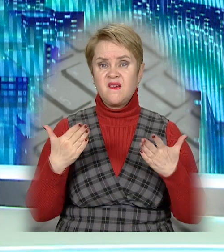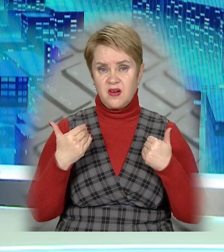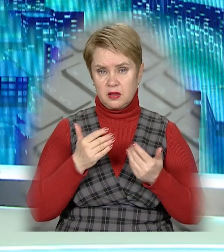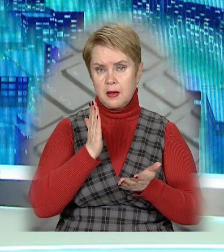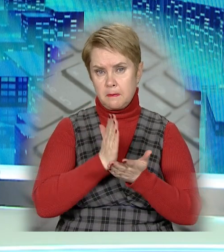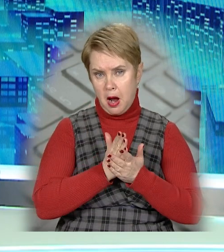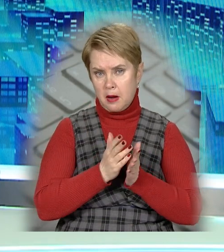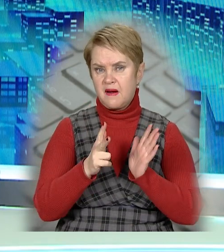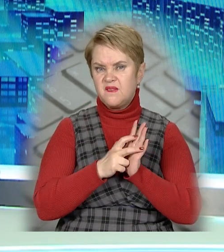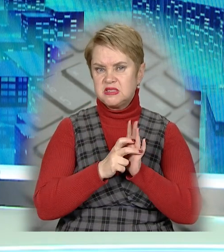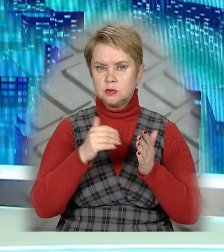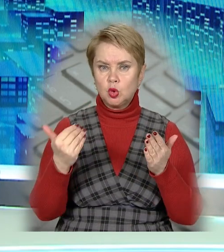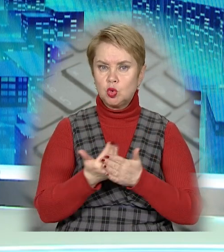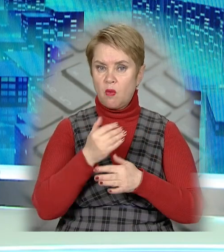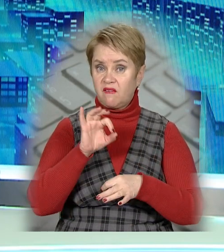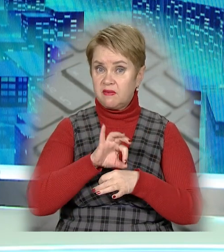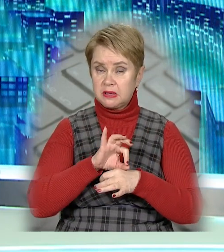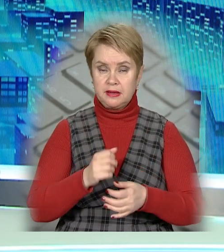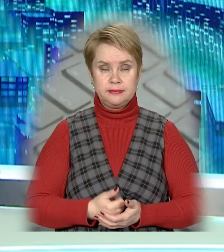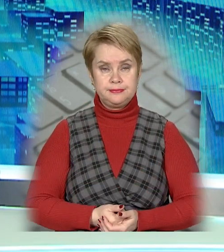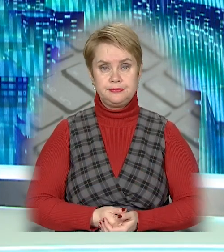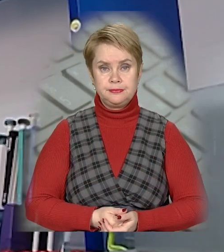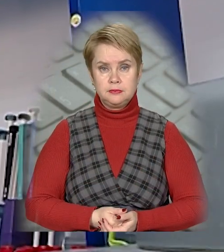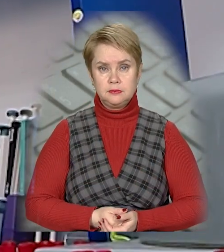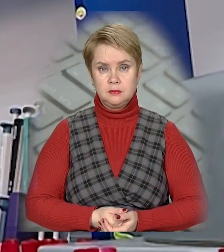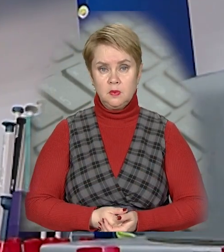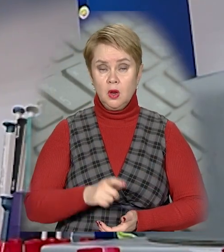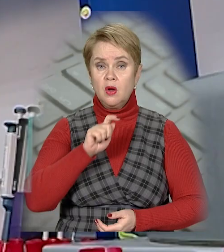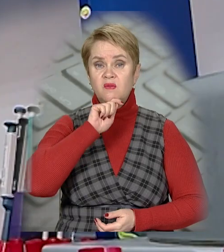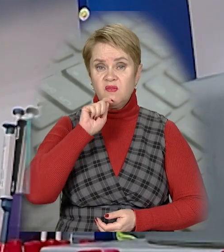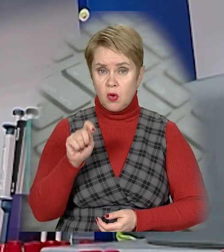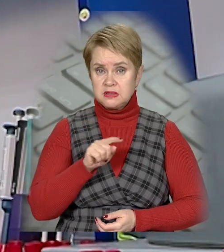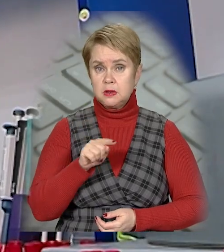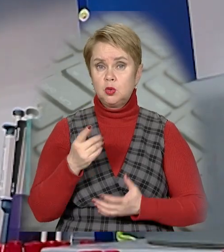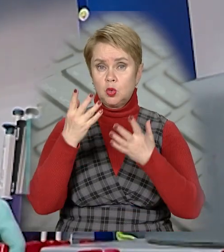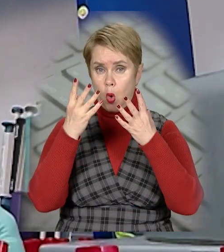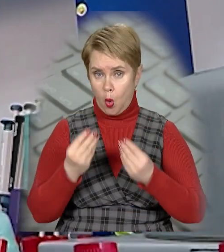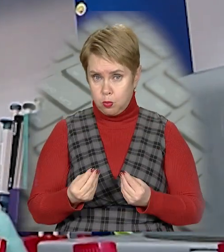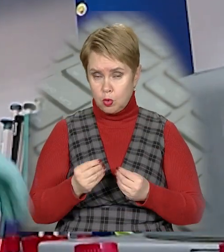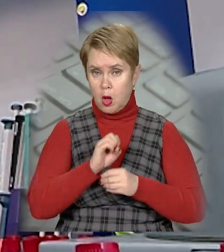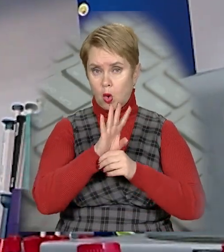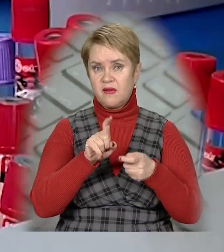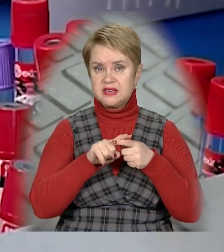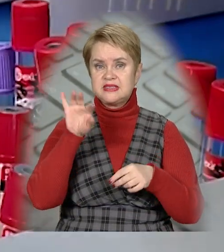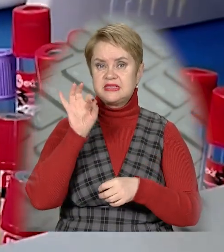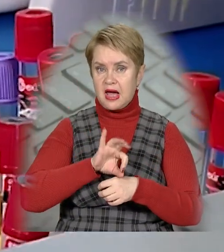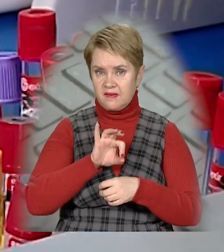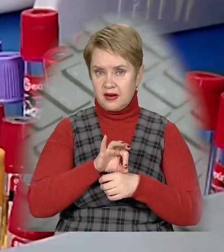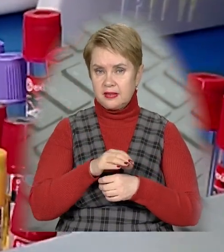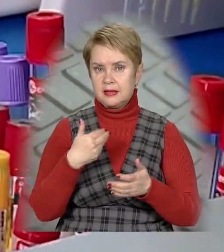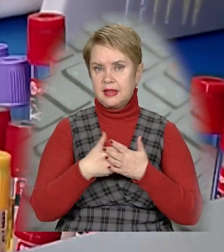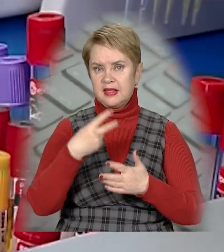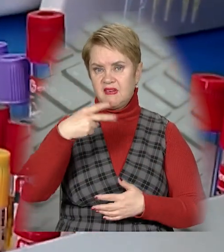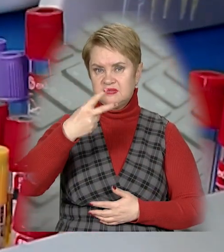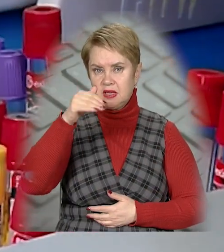вихідних маємо близько 800 нових випадків. В Україні за минулу добу на коронавірус захворіло